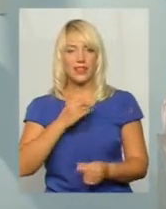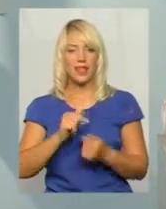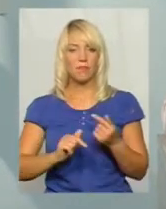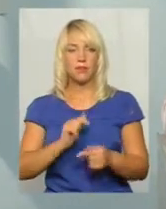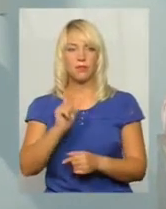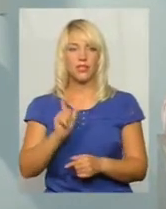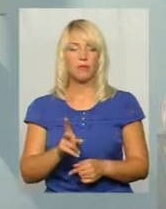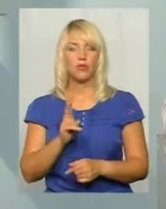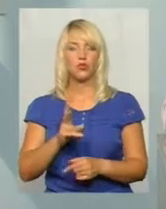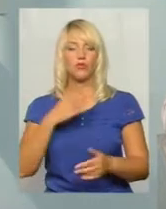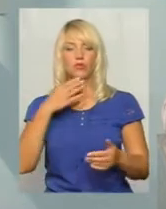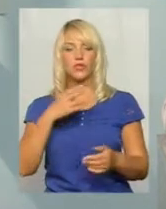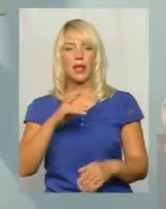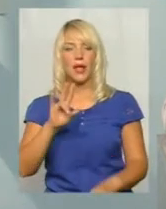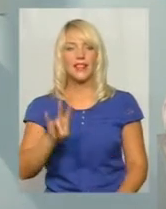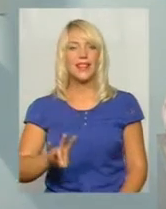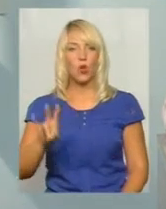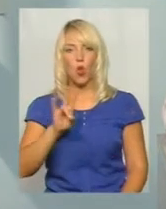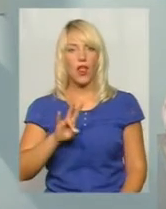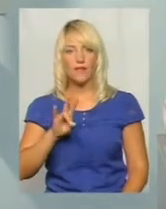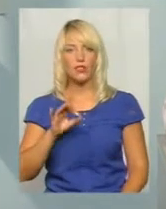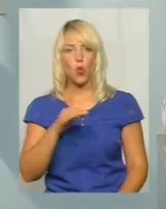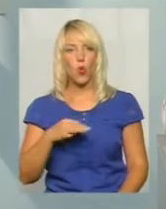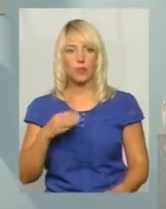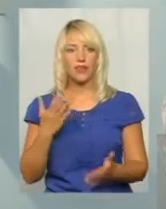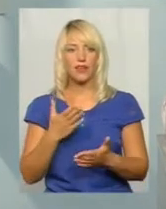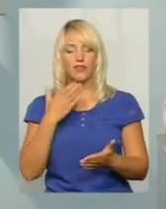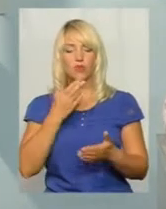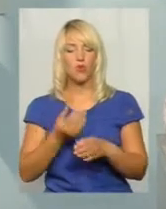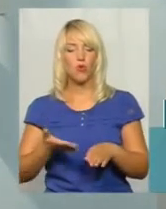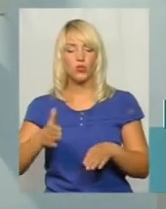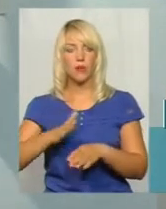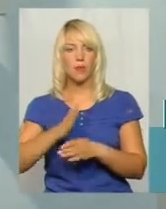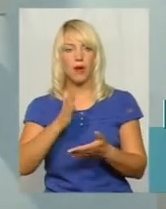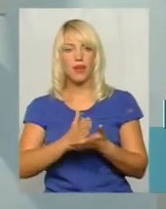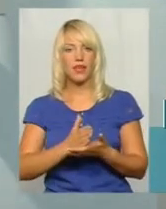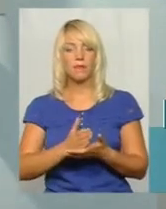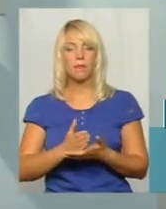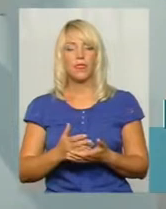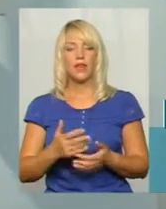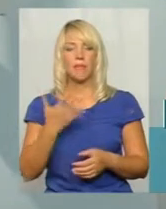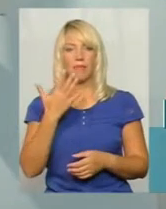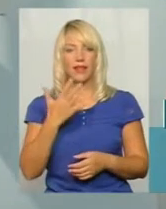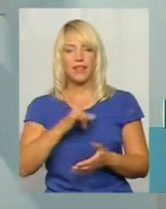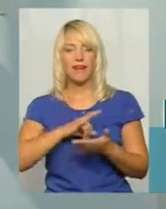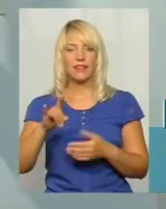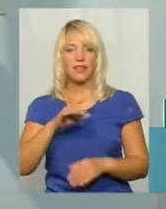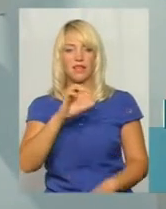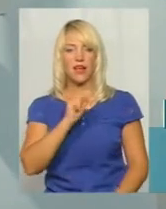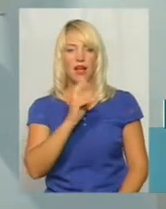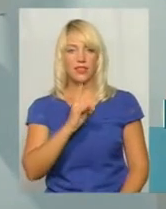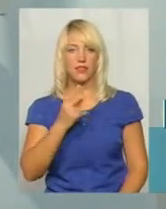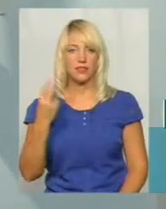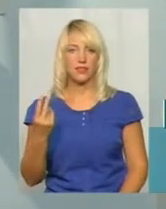який з Миколаївської області, який в своєму розпорадженні має 5 літаків АН-2. От вони